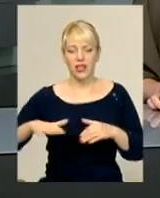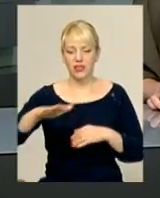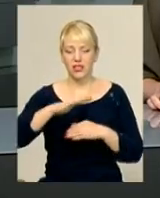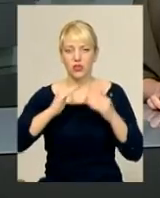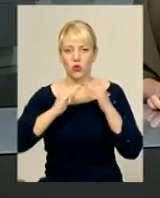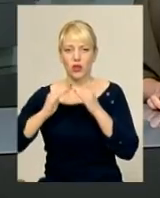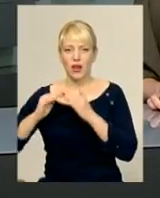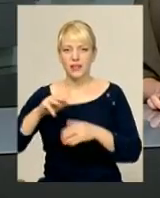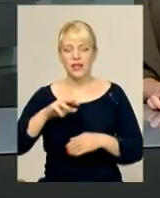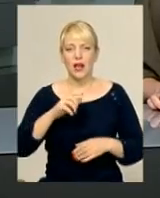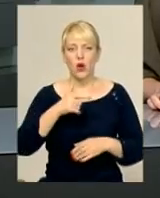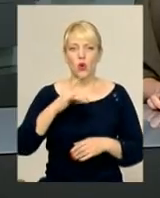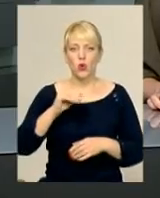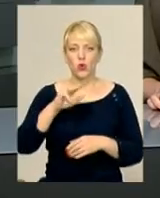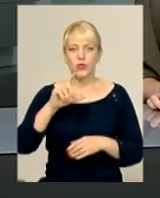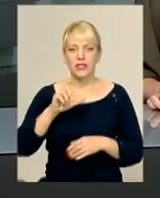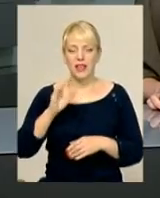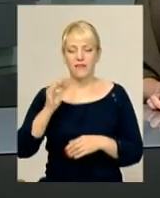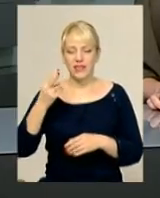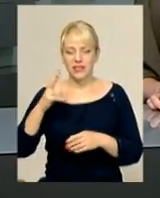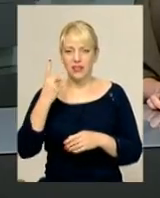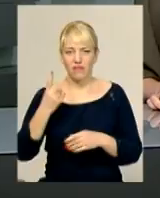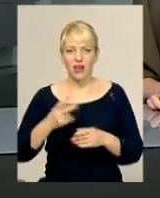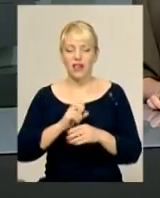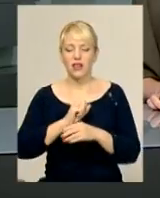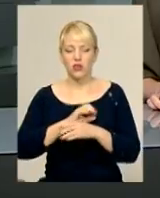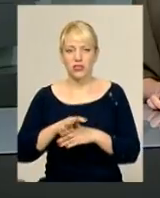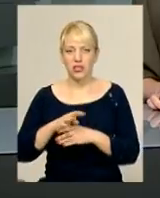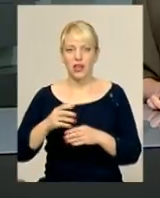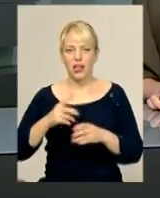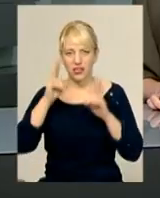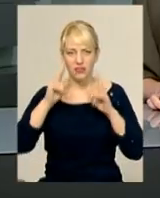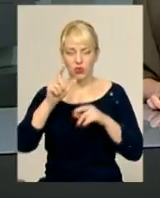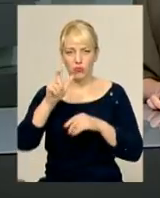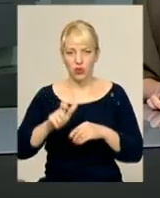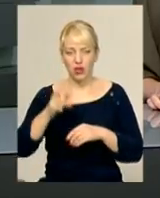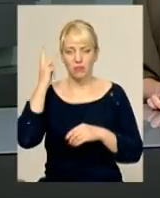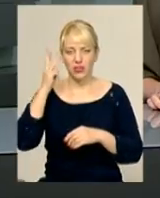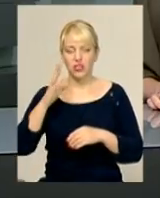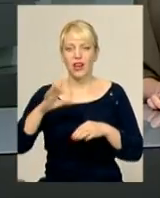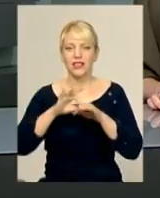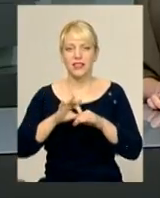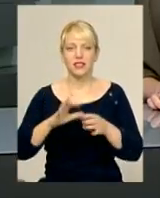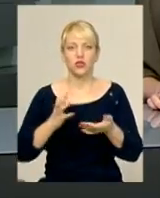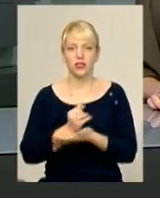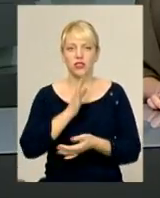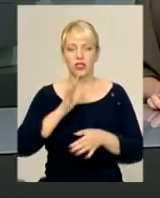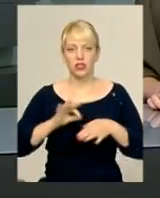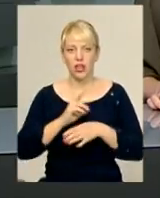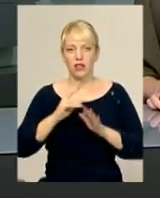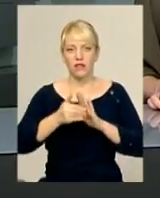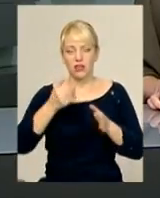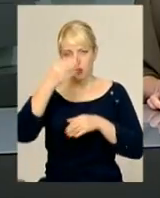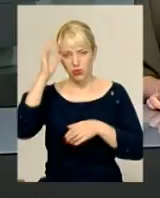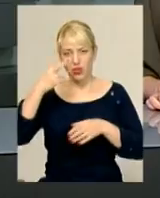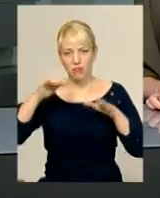«Грузевиця-2» невідомі застрелили 50-річного хмельничанина. Тіло чоловіка знайшла його дружина, яка і викликала правоохоронців.